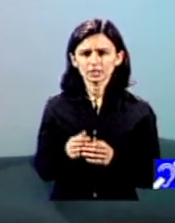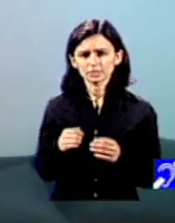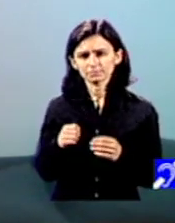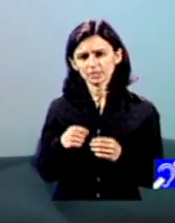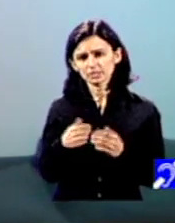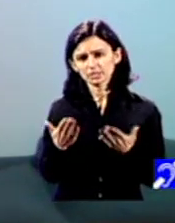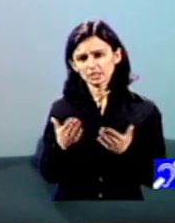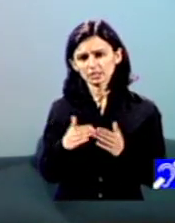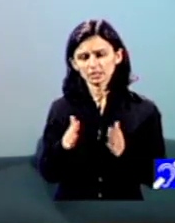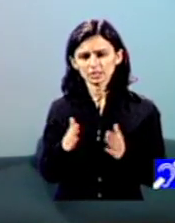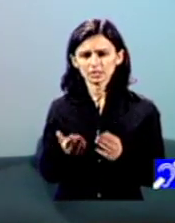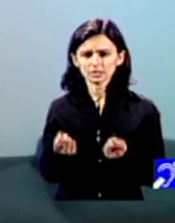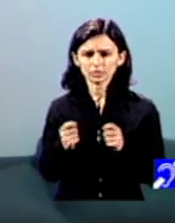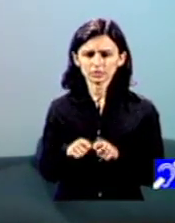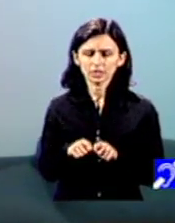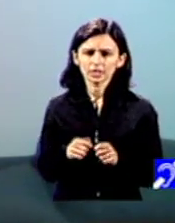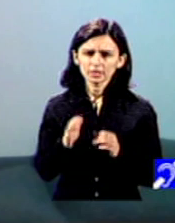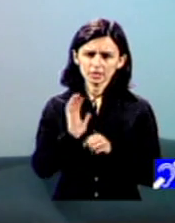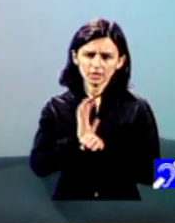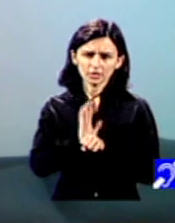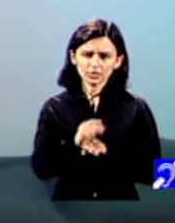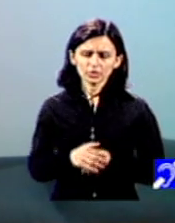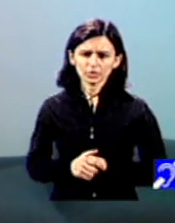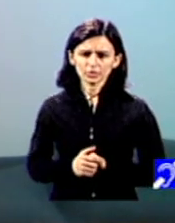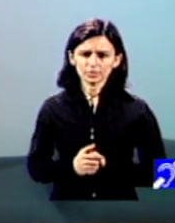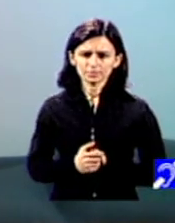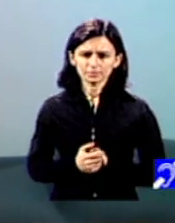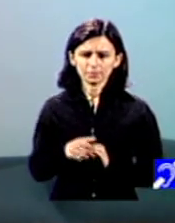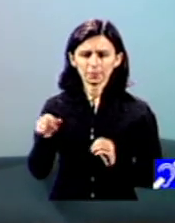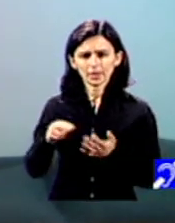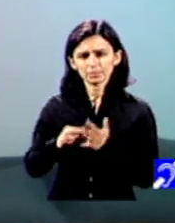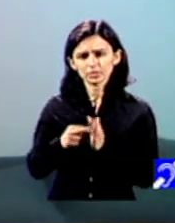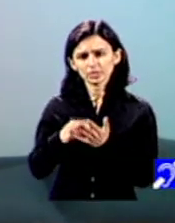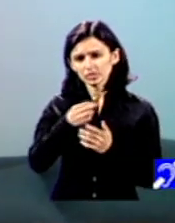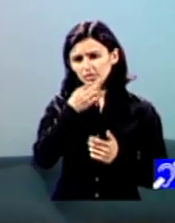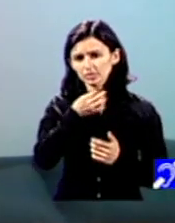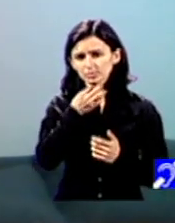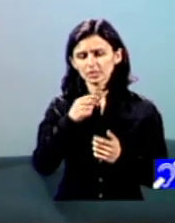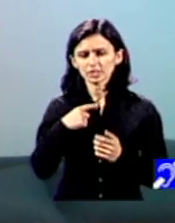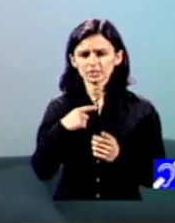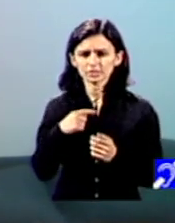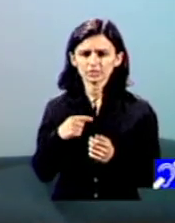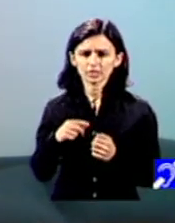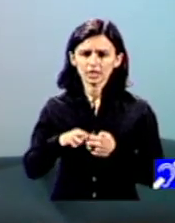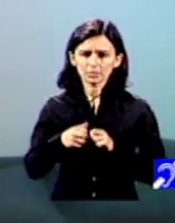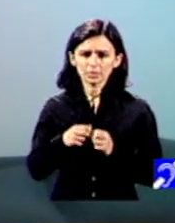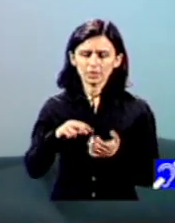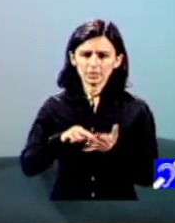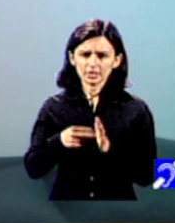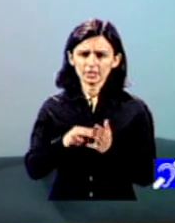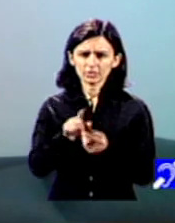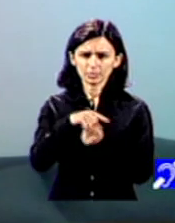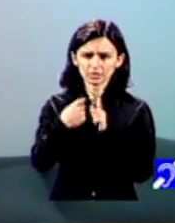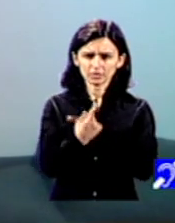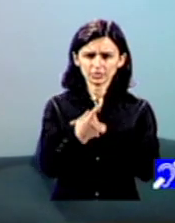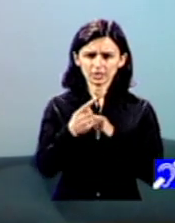păcate producătorul pretinzând anumite motive impedimente tehnice modificările nu vor fi disponibile pentru